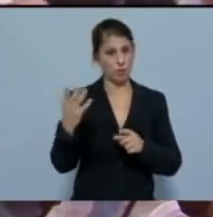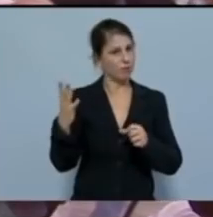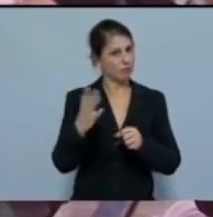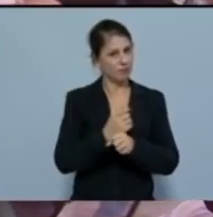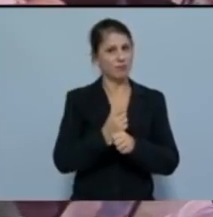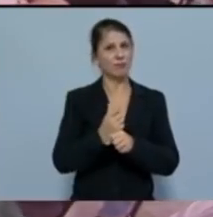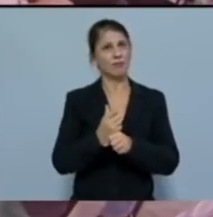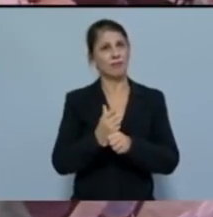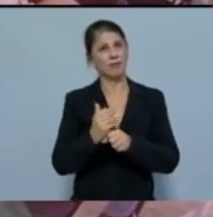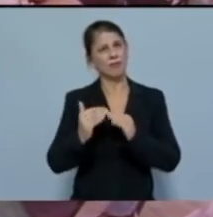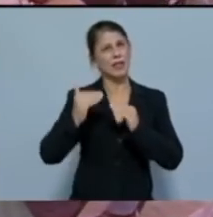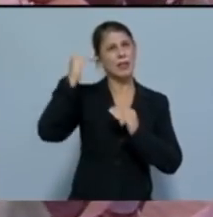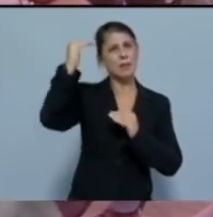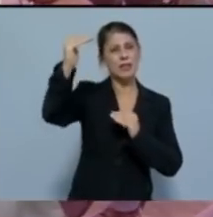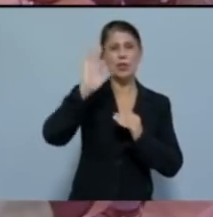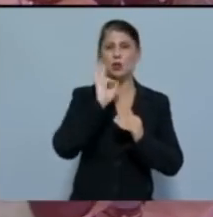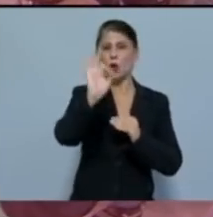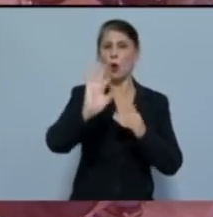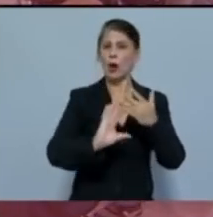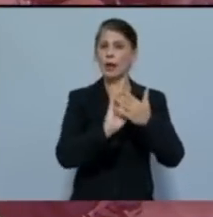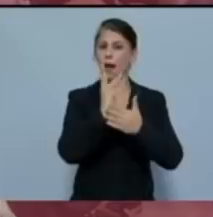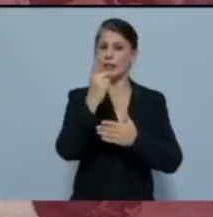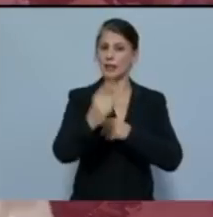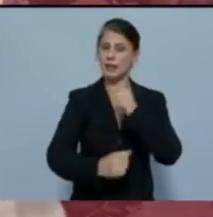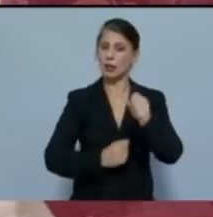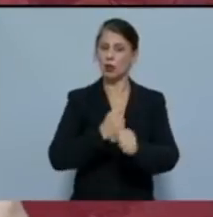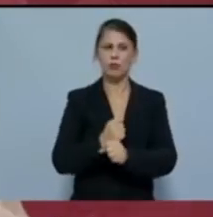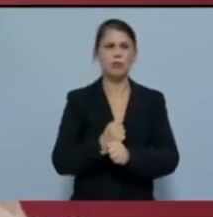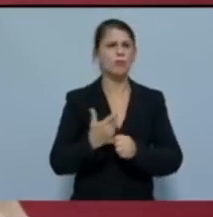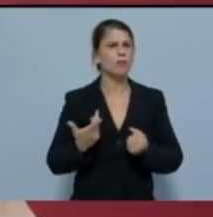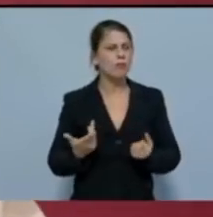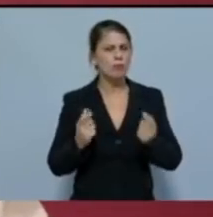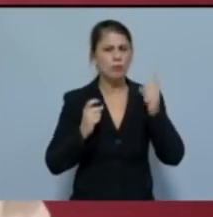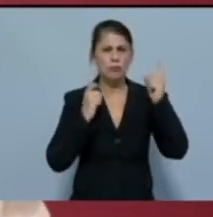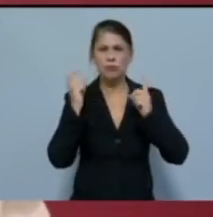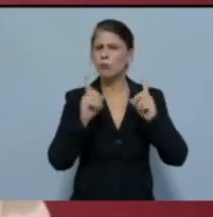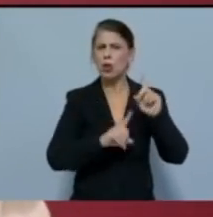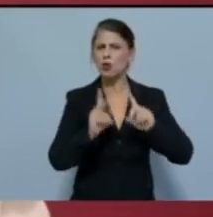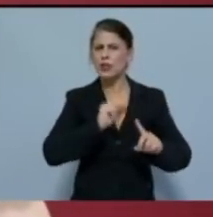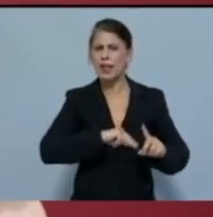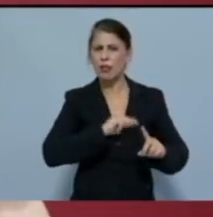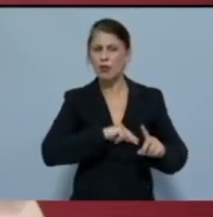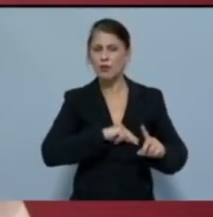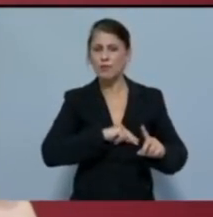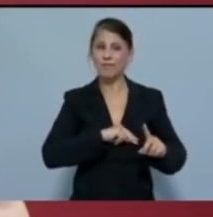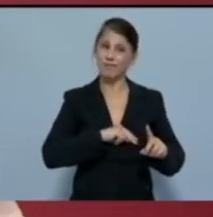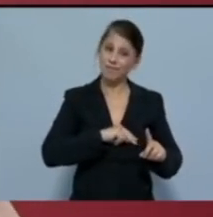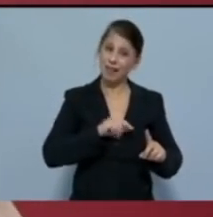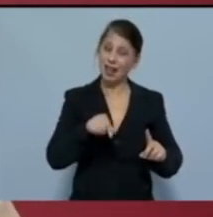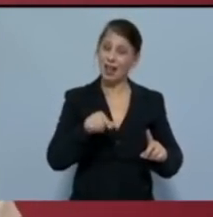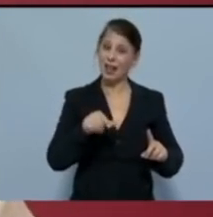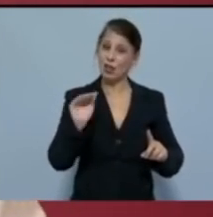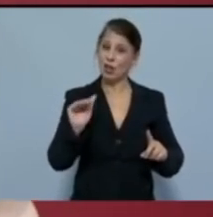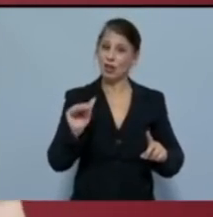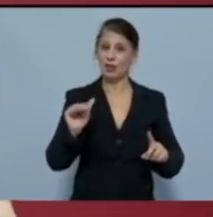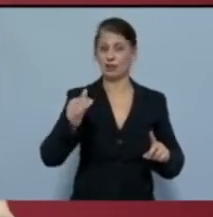υψηλούς στόχους ανάπτυξης για το έτος, ποιος άραγε θα είναι ο κερδισμένος. Το ερώτημα φυσικά είναι